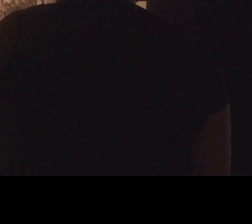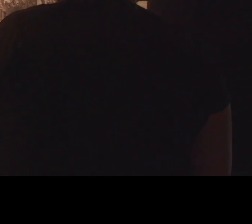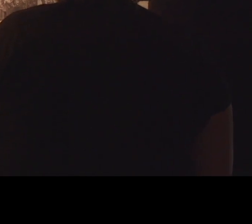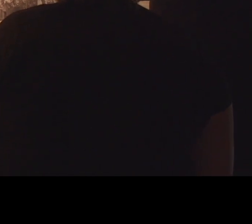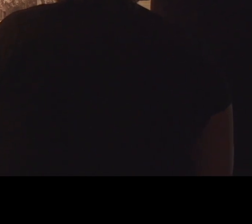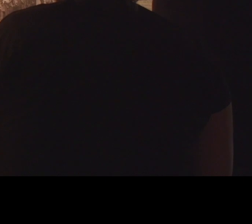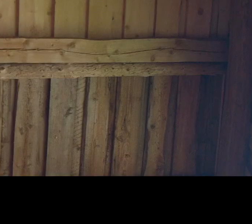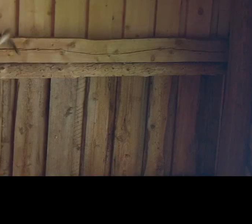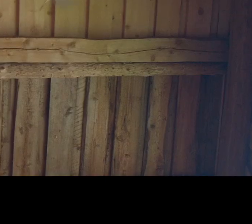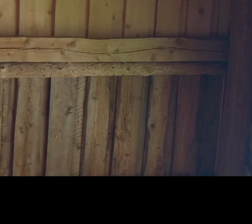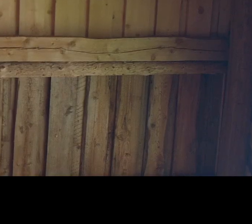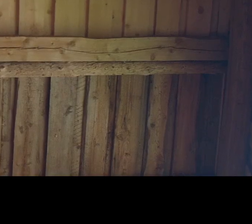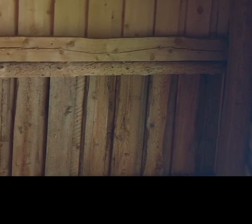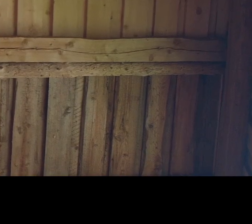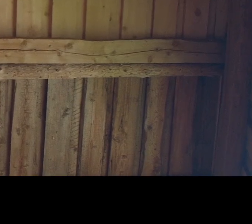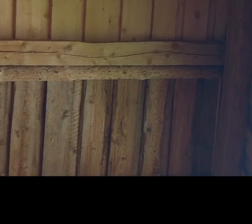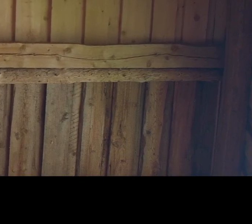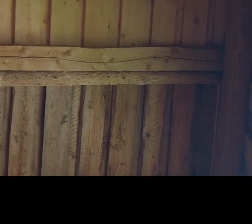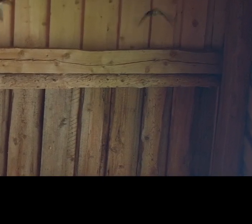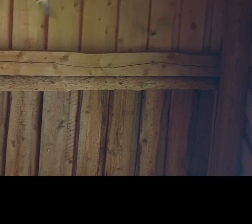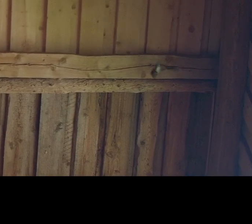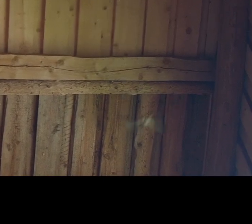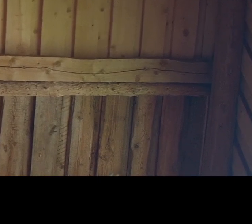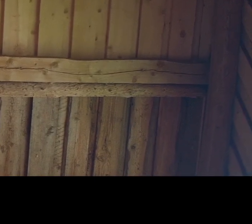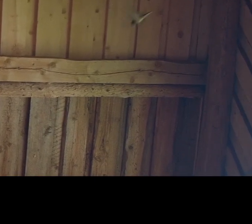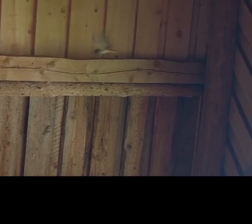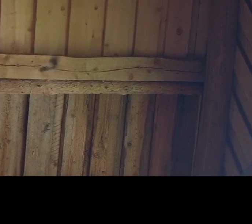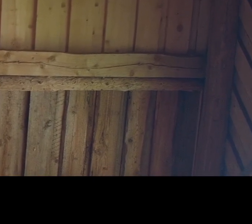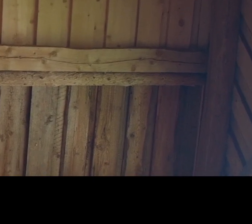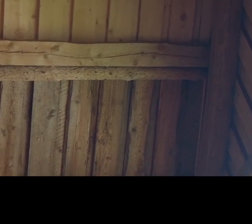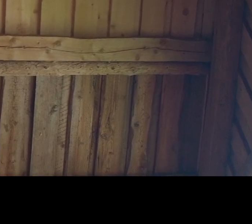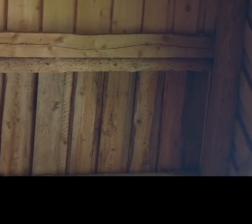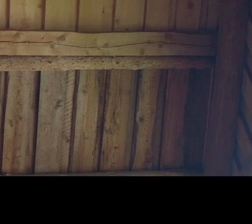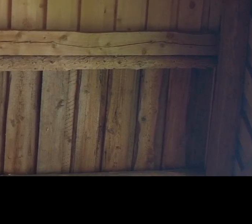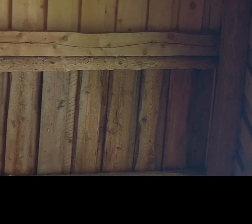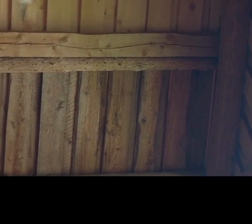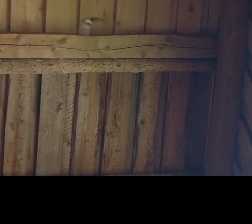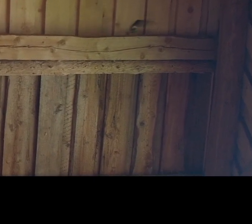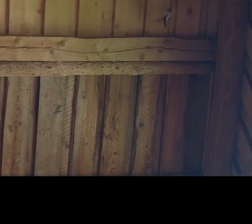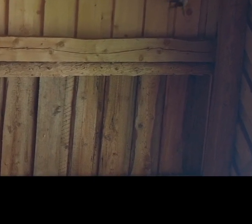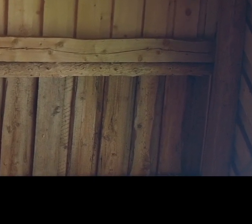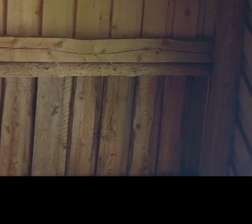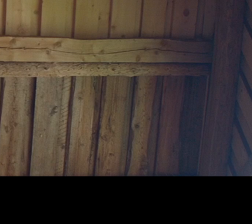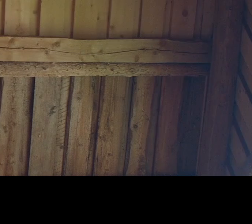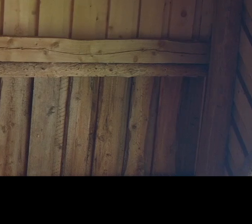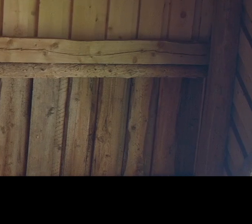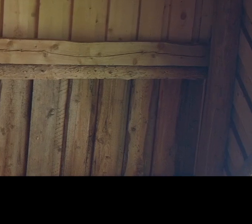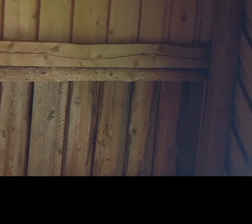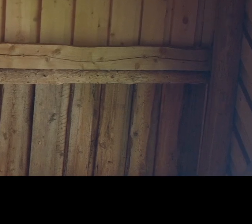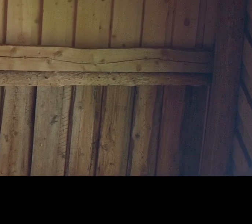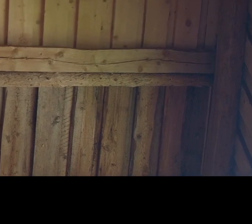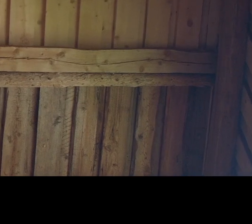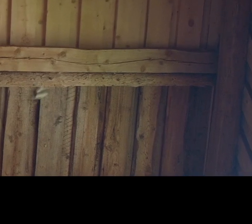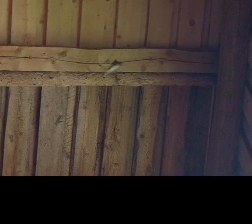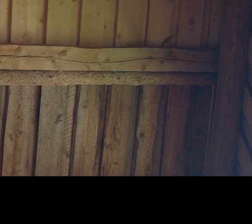We responde by... We rebuilt, we came back to the island, but we also respond by